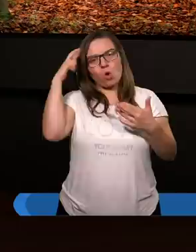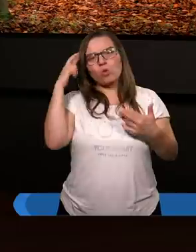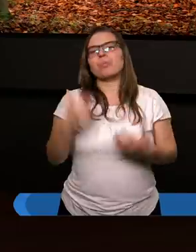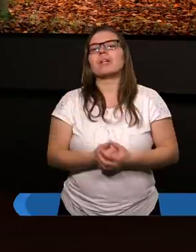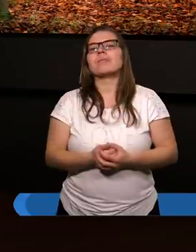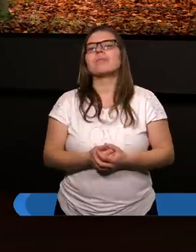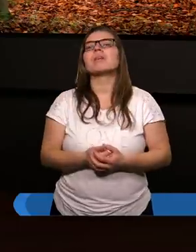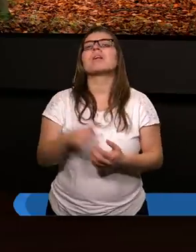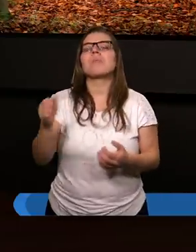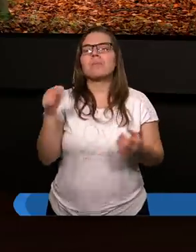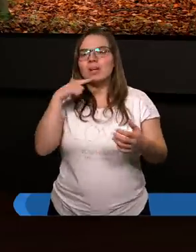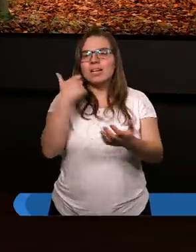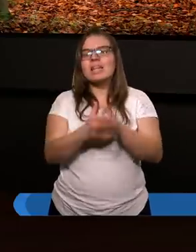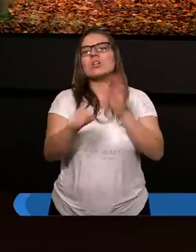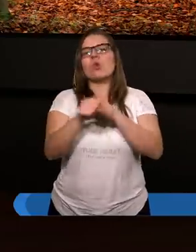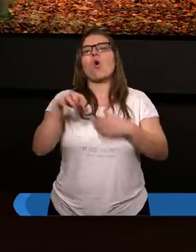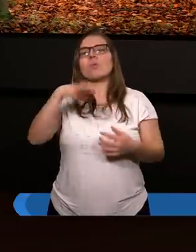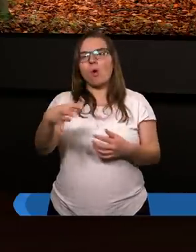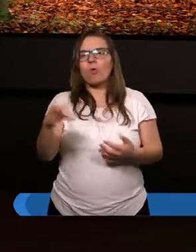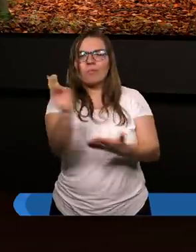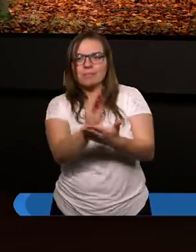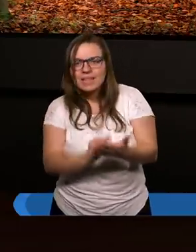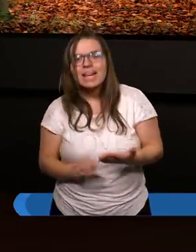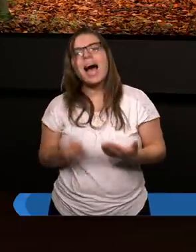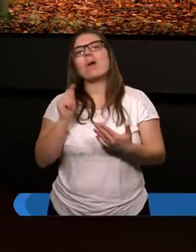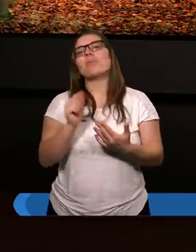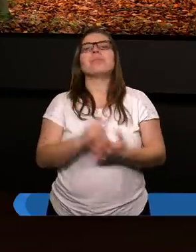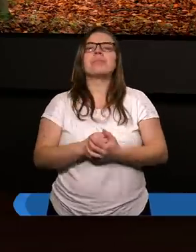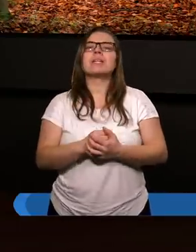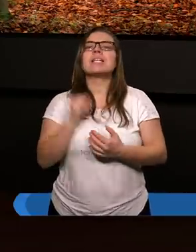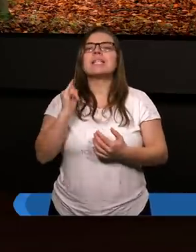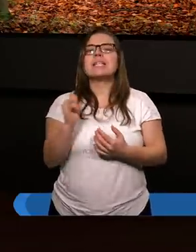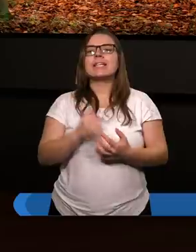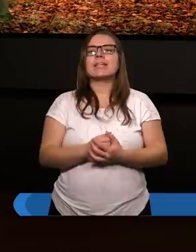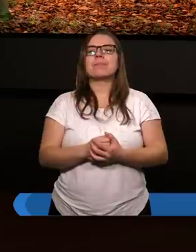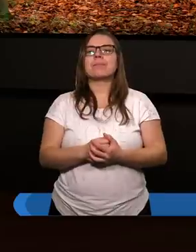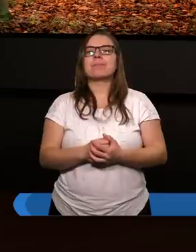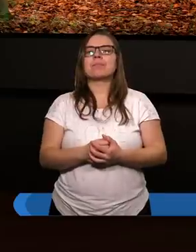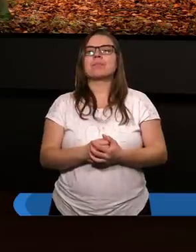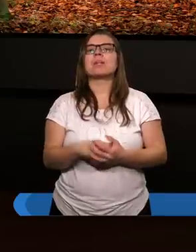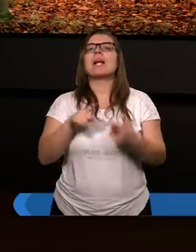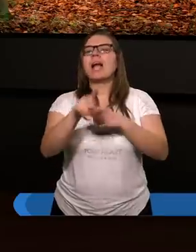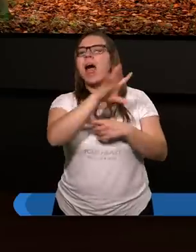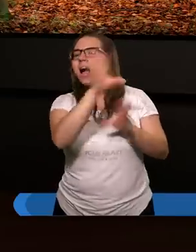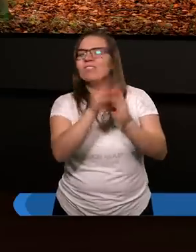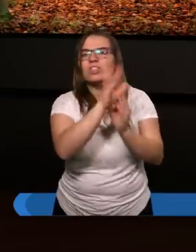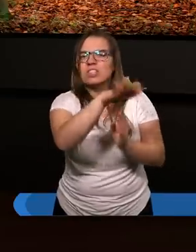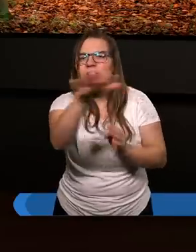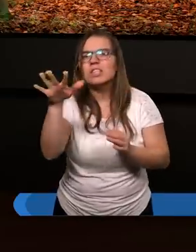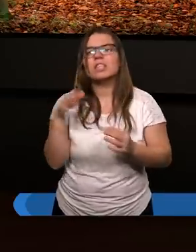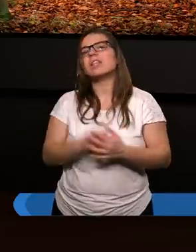dbał o te zbory, pisał listy i na nas wszystkich